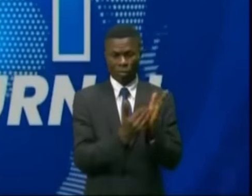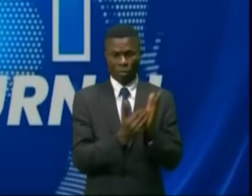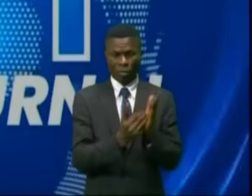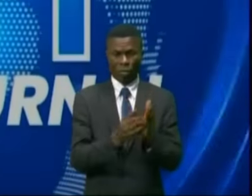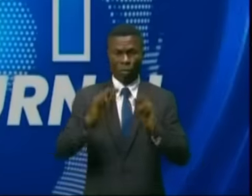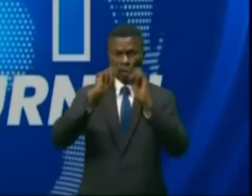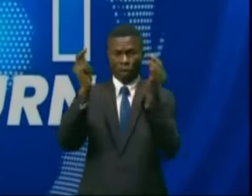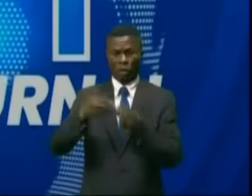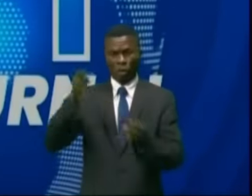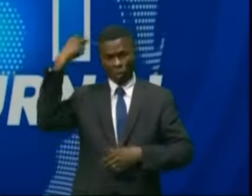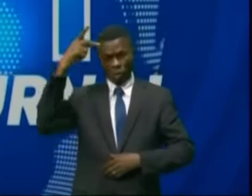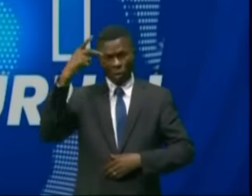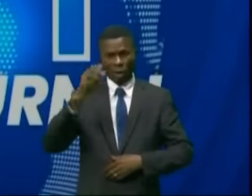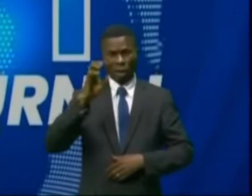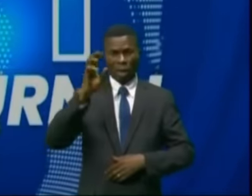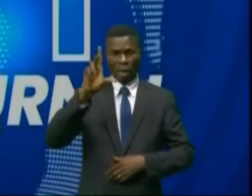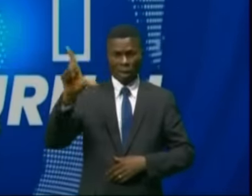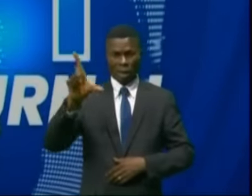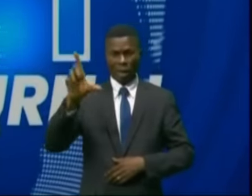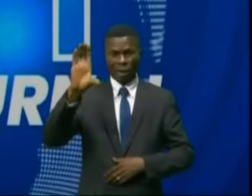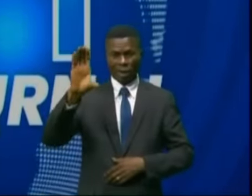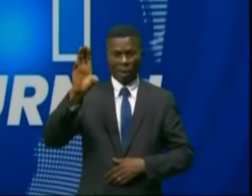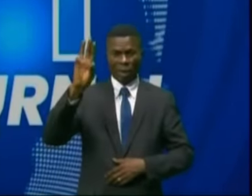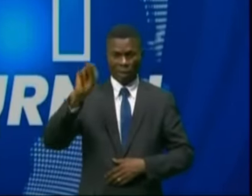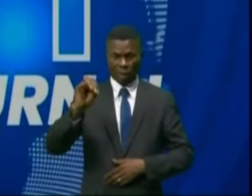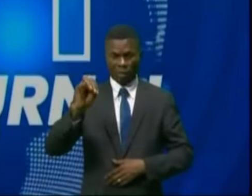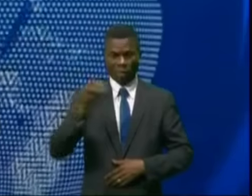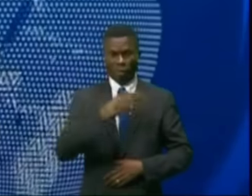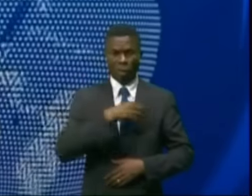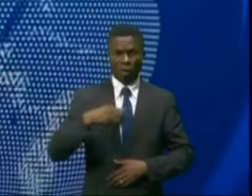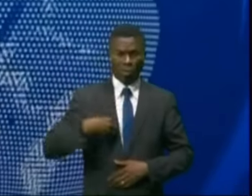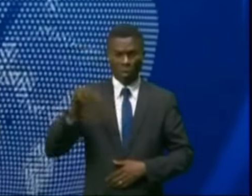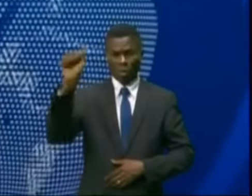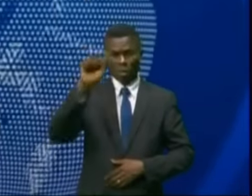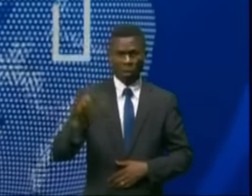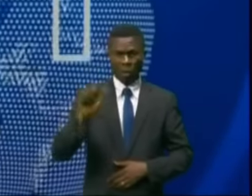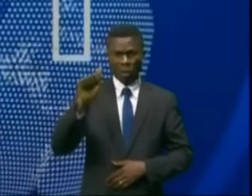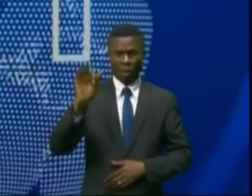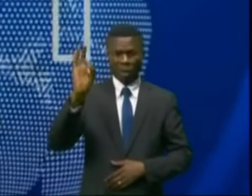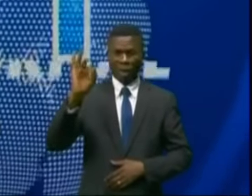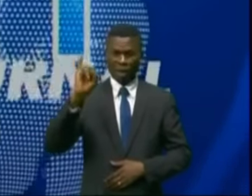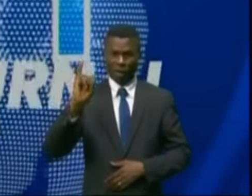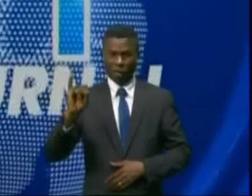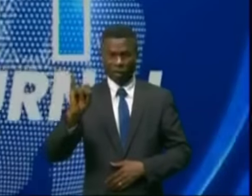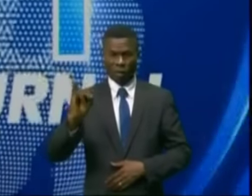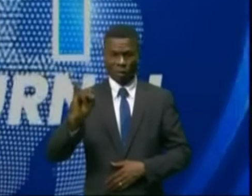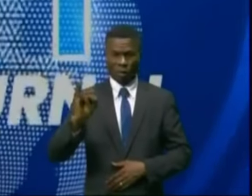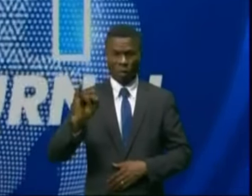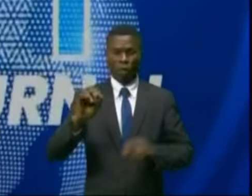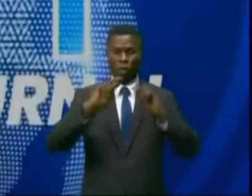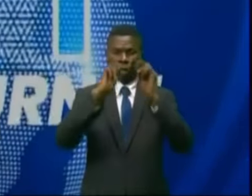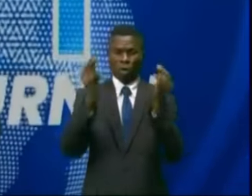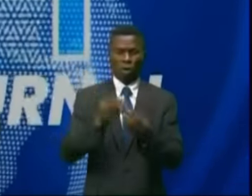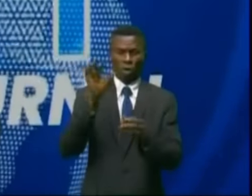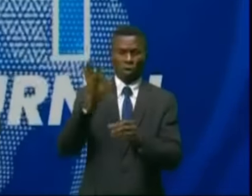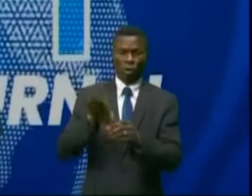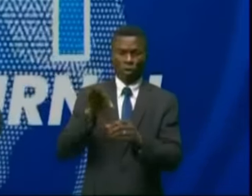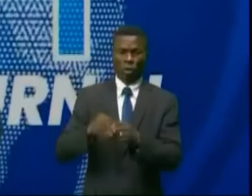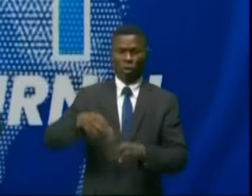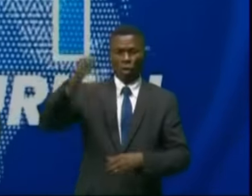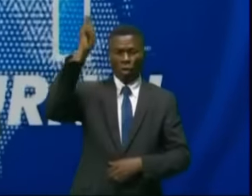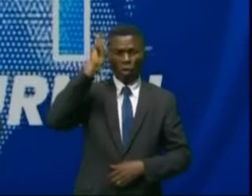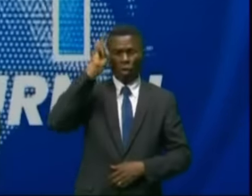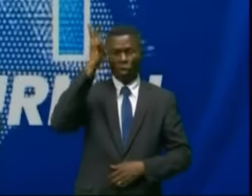parti politique LCM, Les Chrétiens en Marche, Mme Safinga Mia Moyouma, de la circonscription électorale du Haut